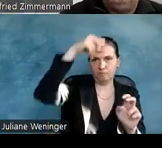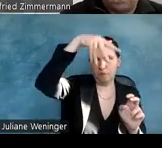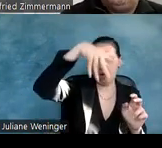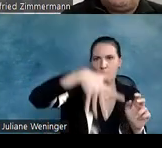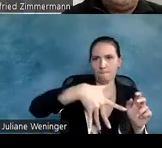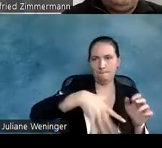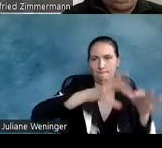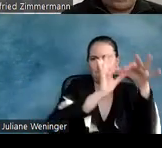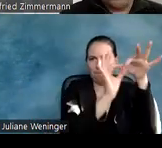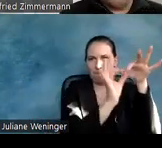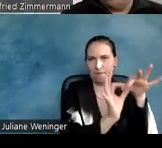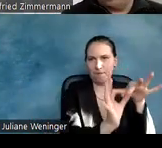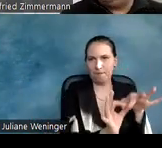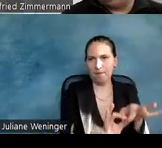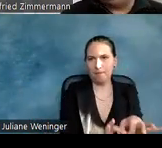Dokumenten,